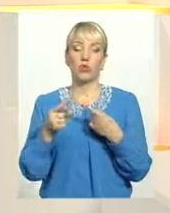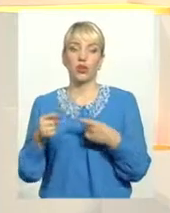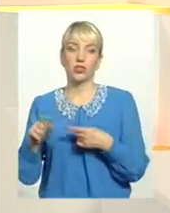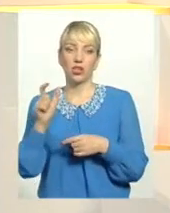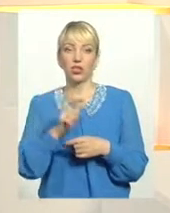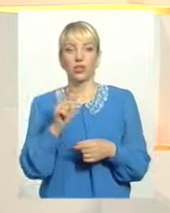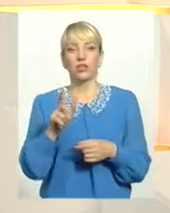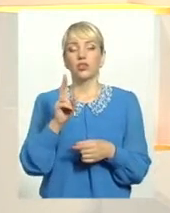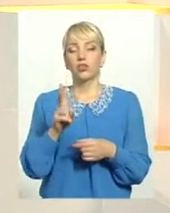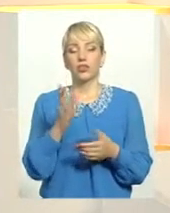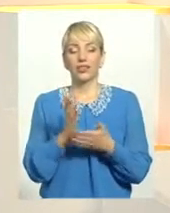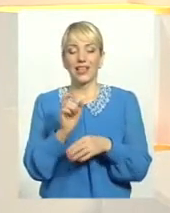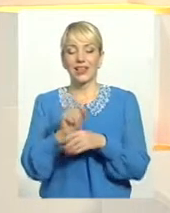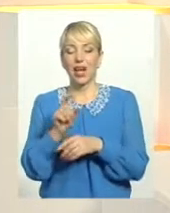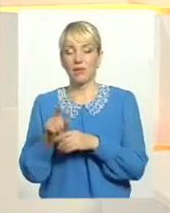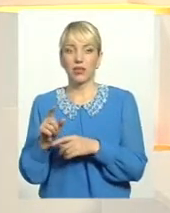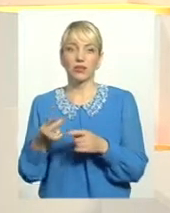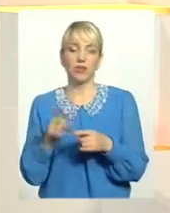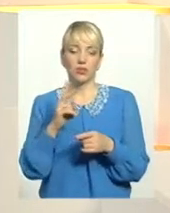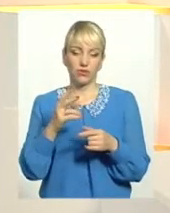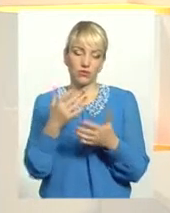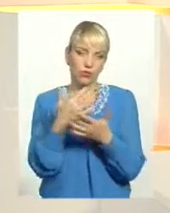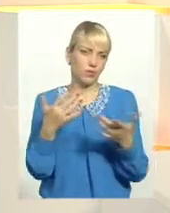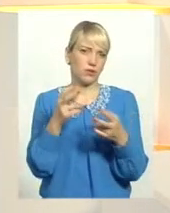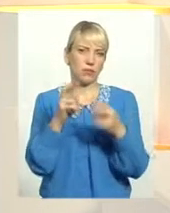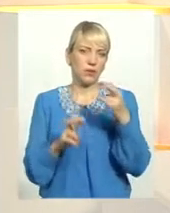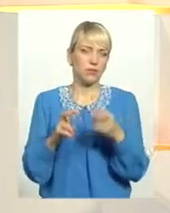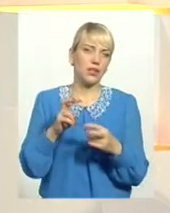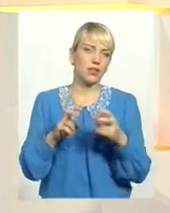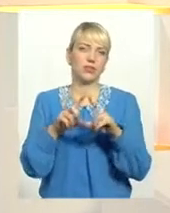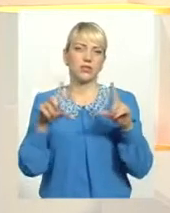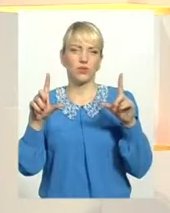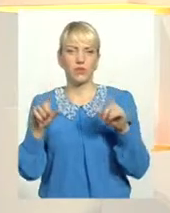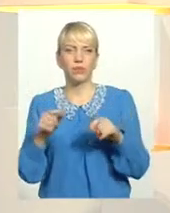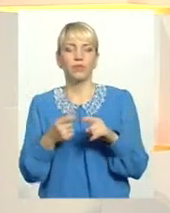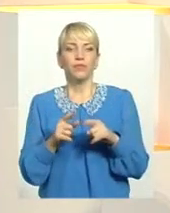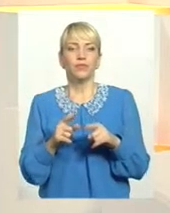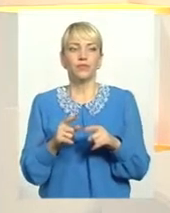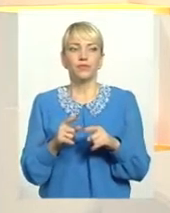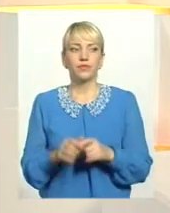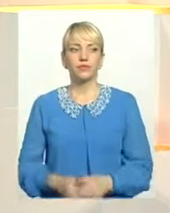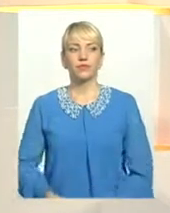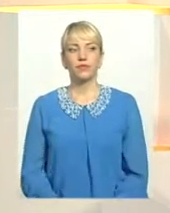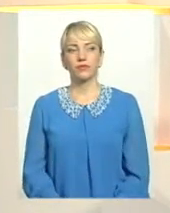установі підприємства і організації будь-якої форми власності. Того самого же приватного підприємця.